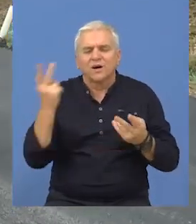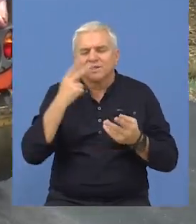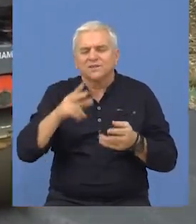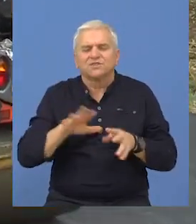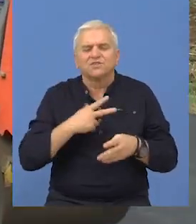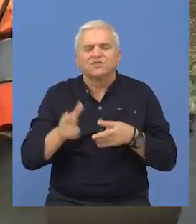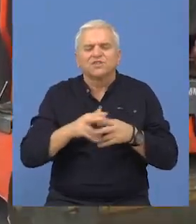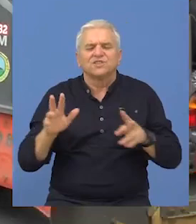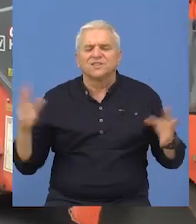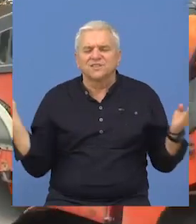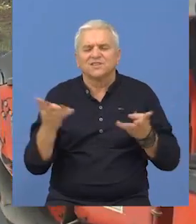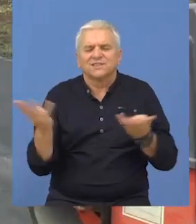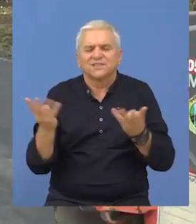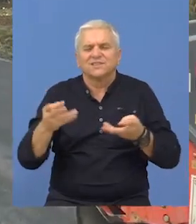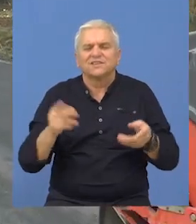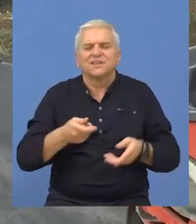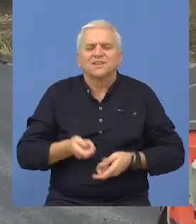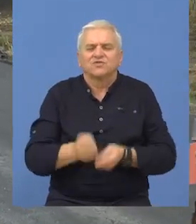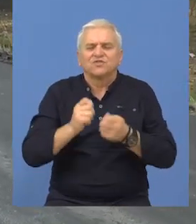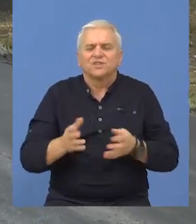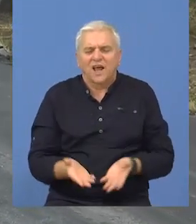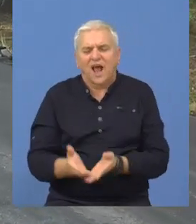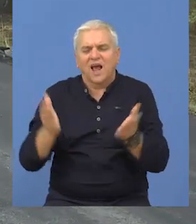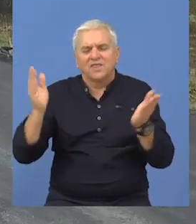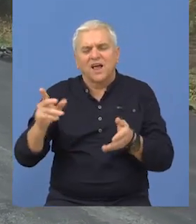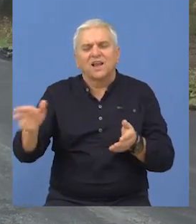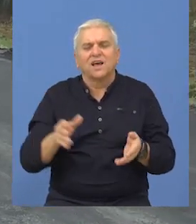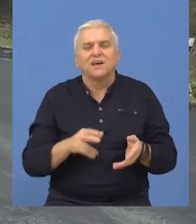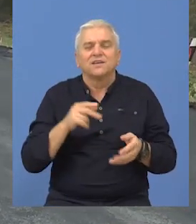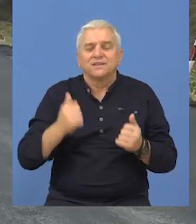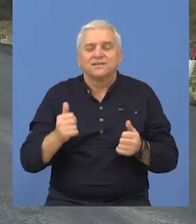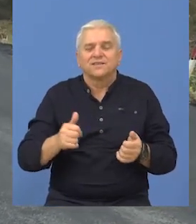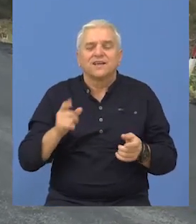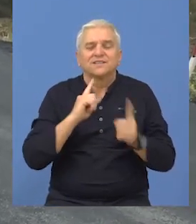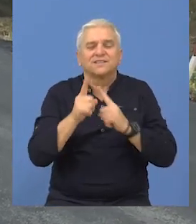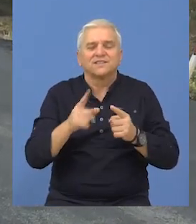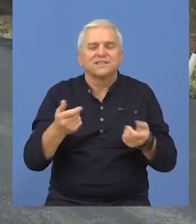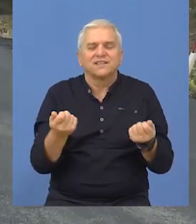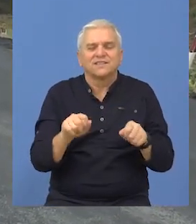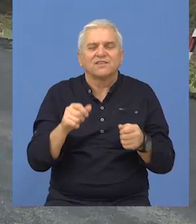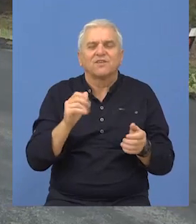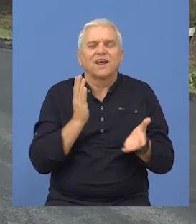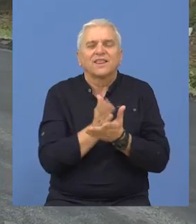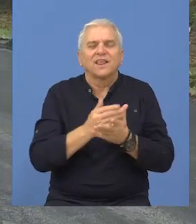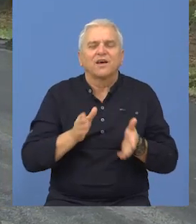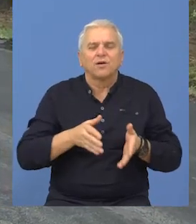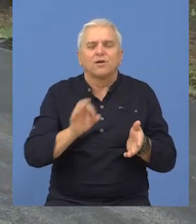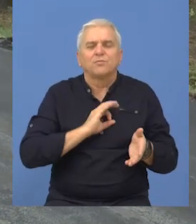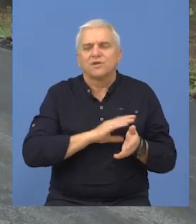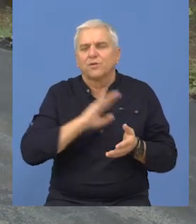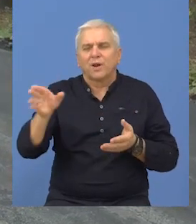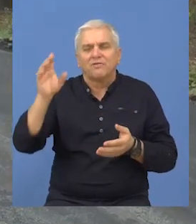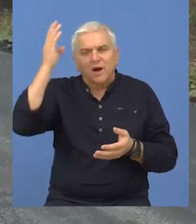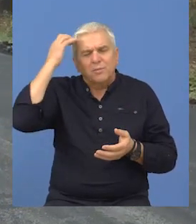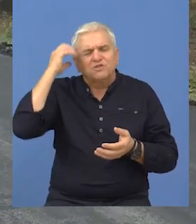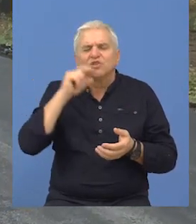koje podrazumeva krčenje šiblja, čišćenje i kopanje kanala pored puta. Trenutno je za saobraćaj zatvorena deonica između